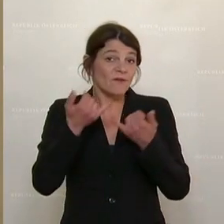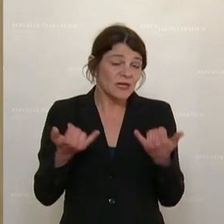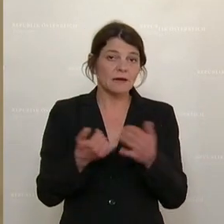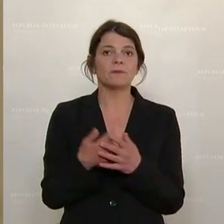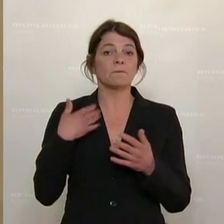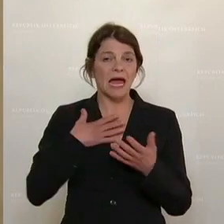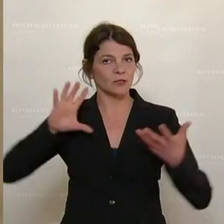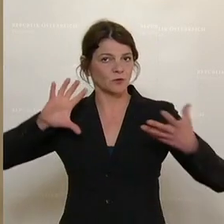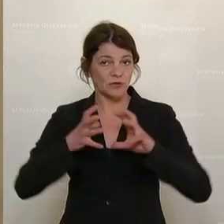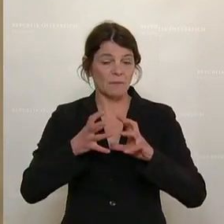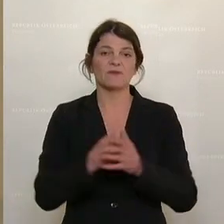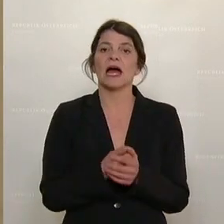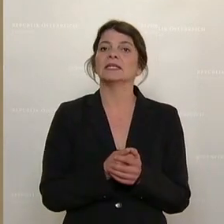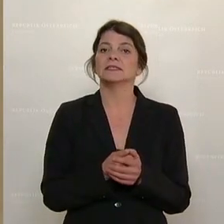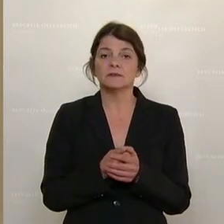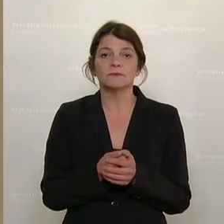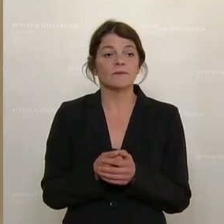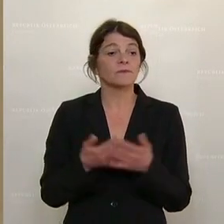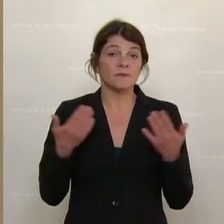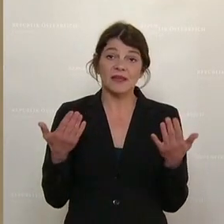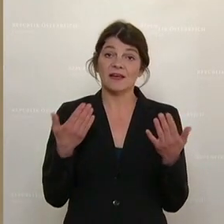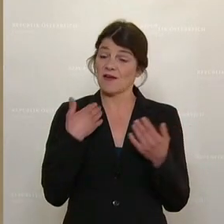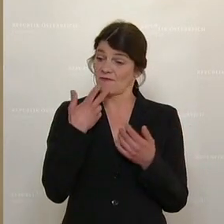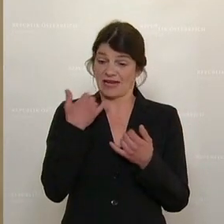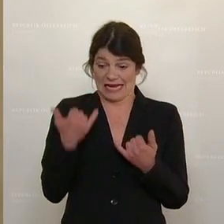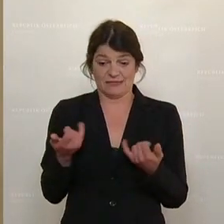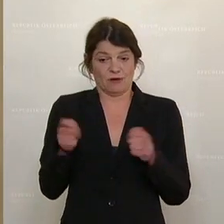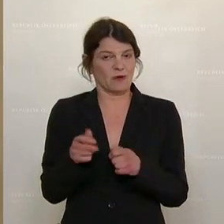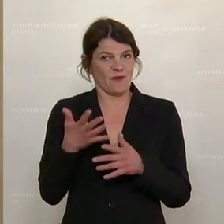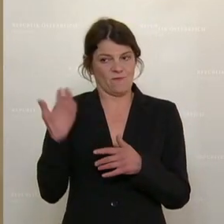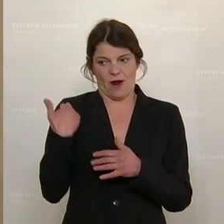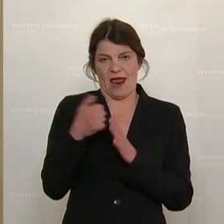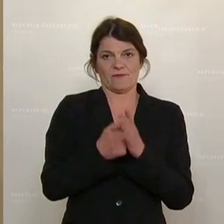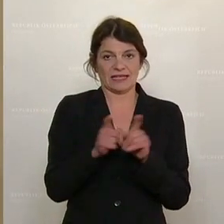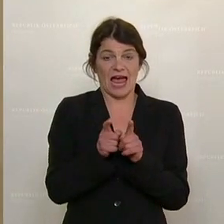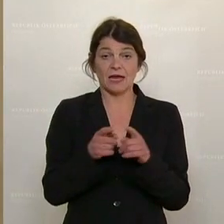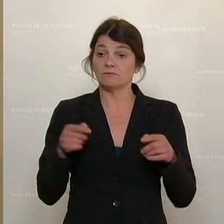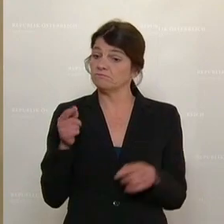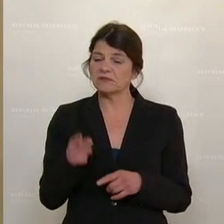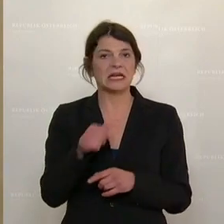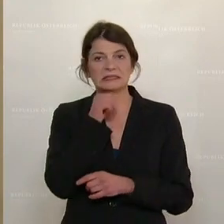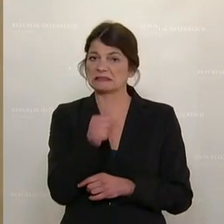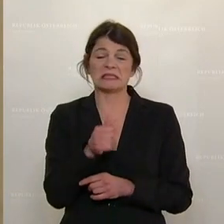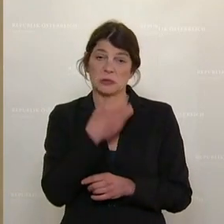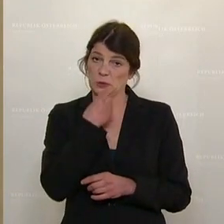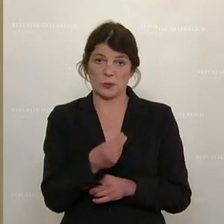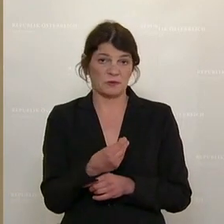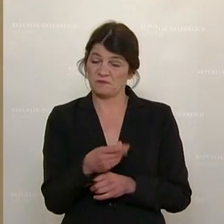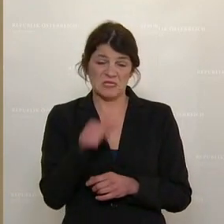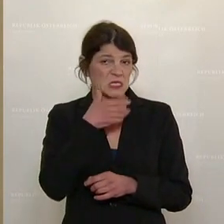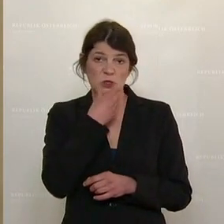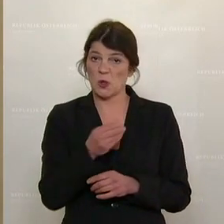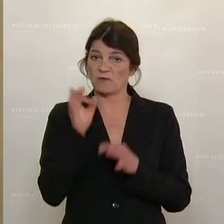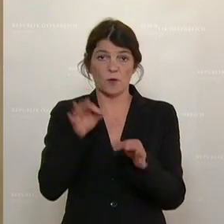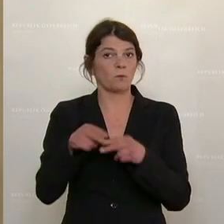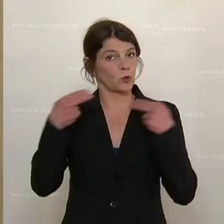zusammen und beginne mit einem Entdeut, wo ich begonnen habe. Das Ganze ist natürlich kein Ruhmesblatt für diese